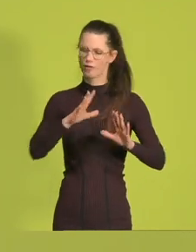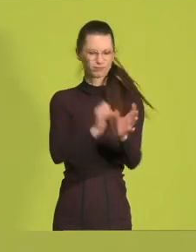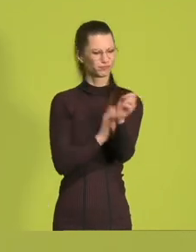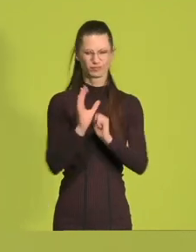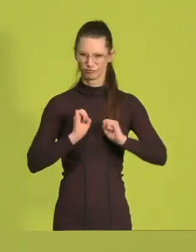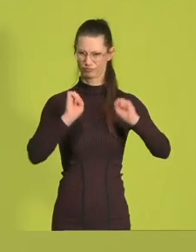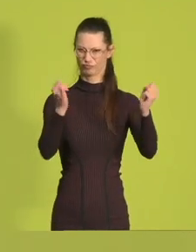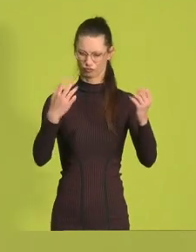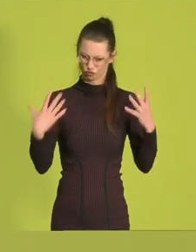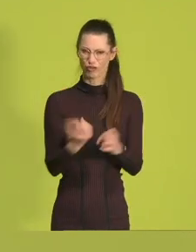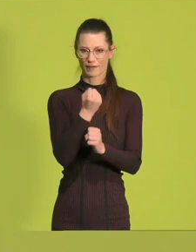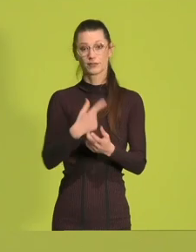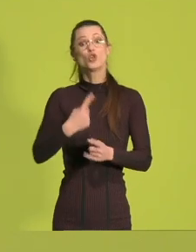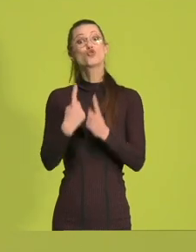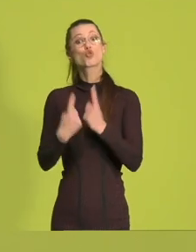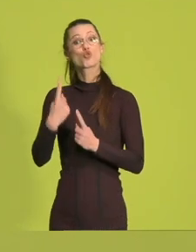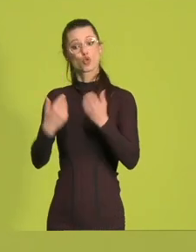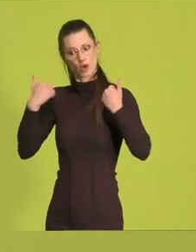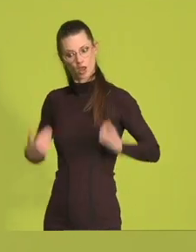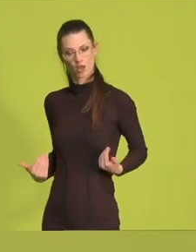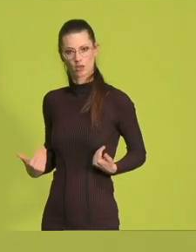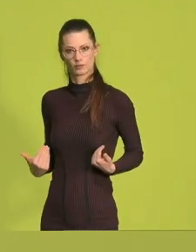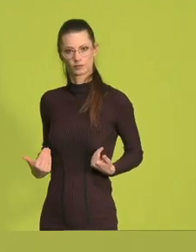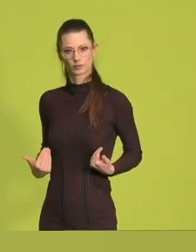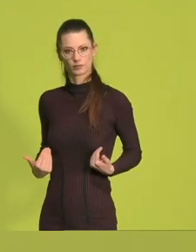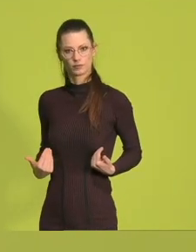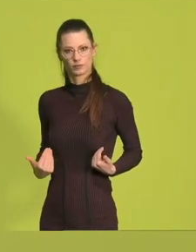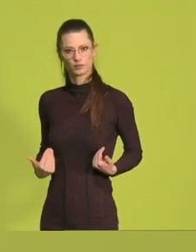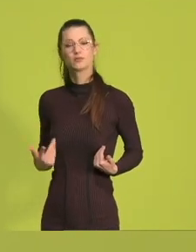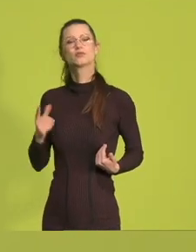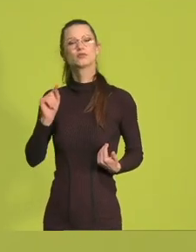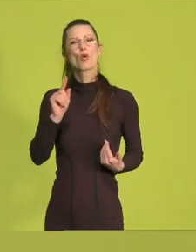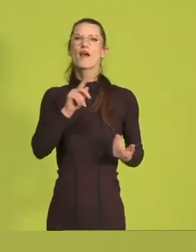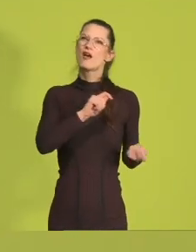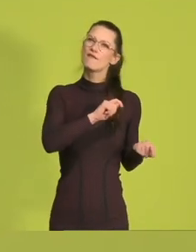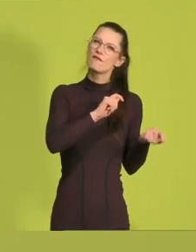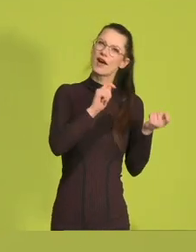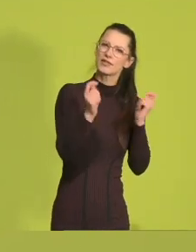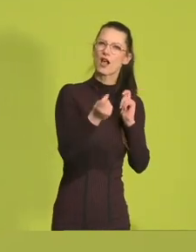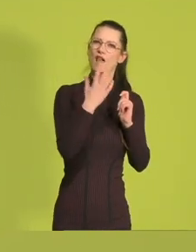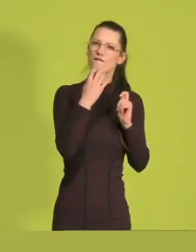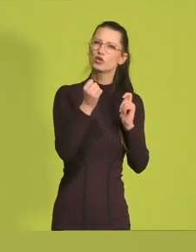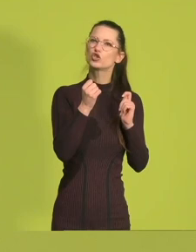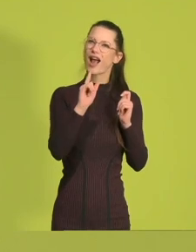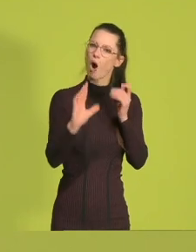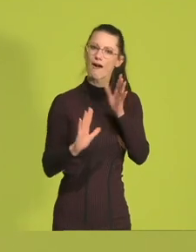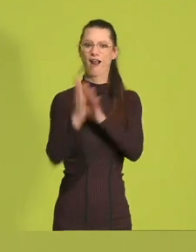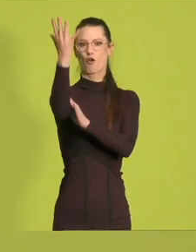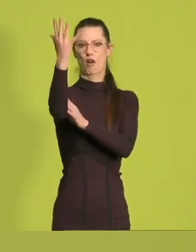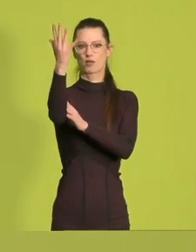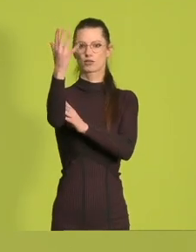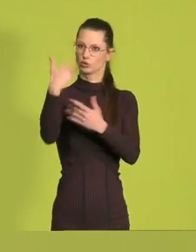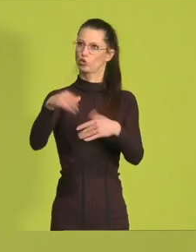Wir Grüne treten mit dem Versprechen an, den Wandel zum Erfolg zu bringen. Und